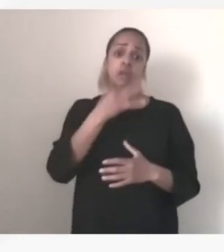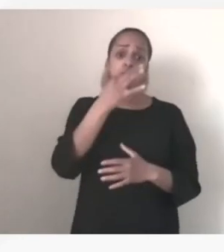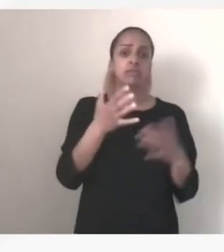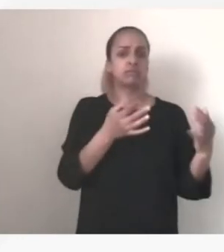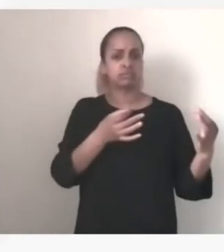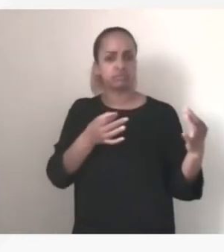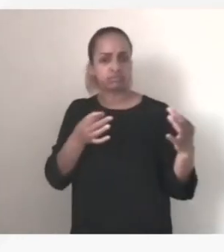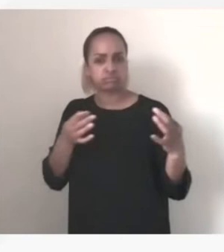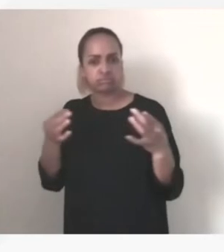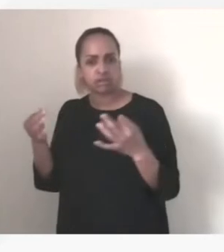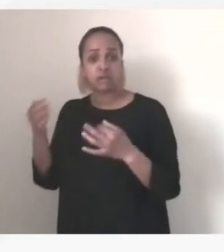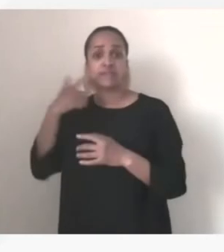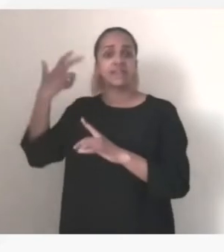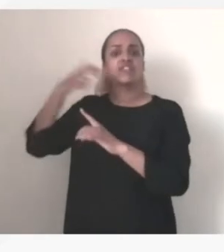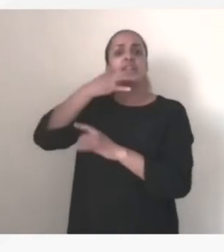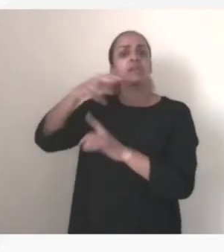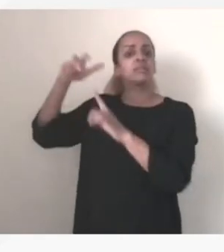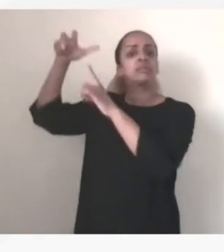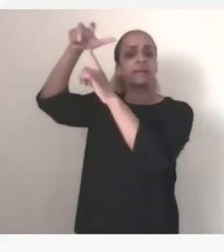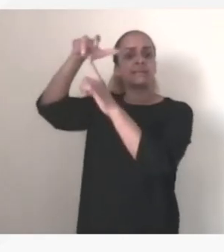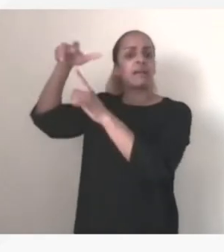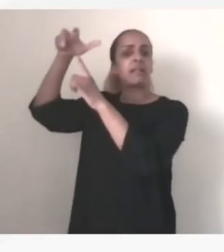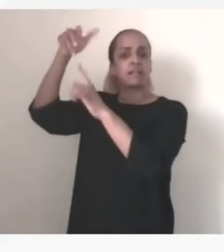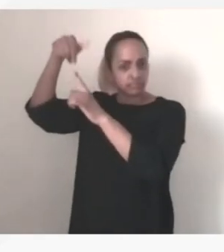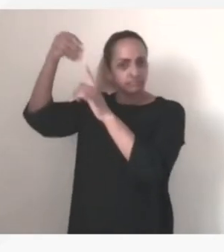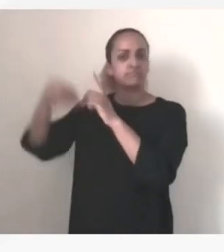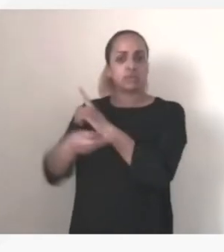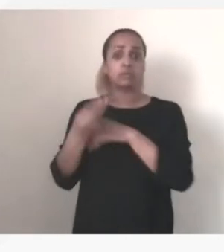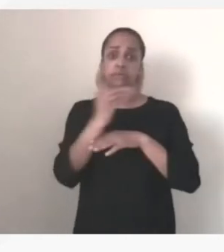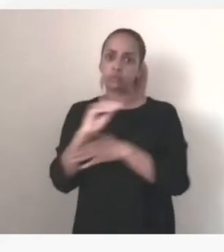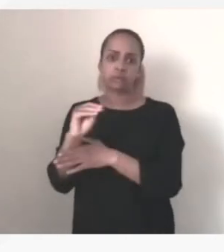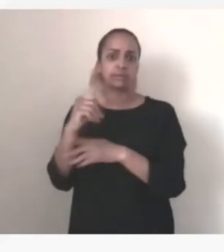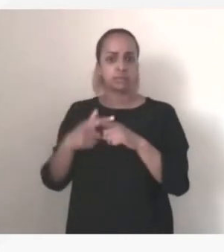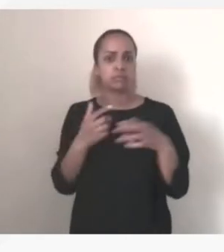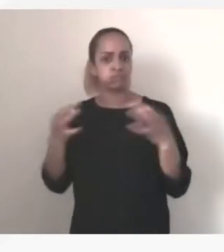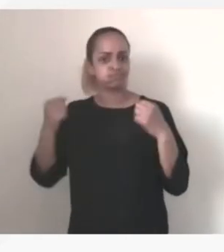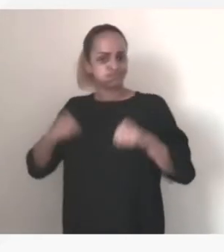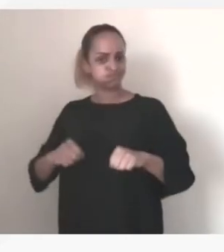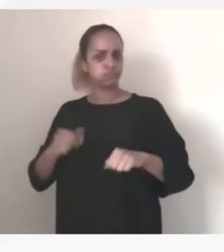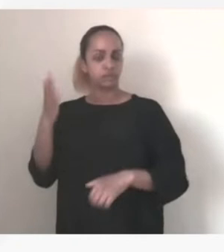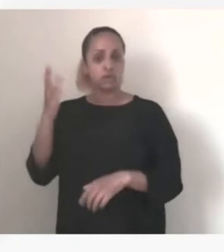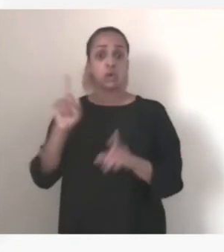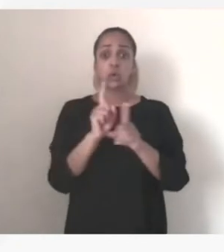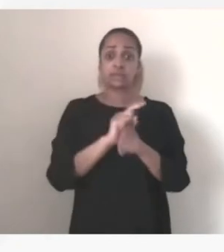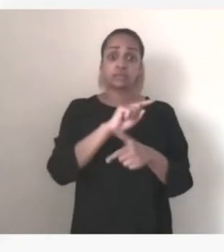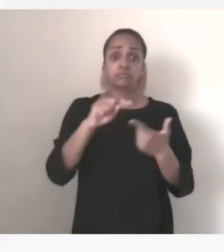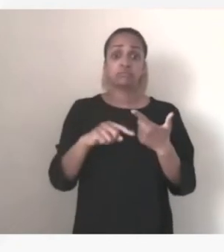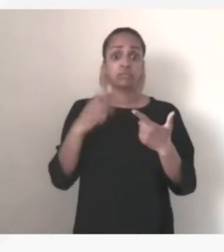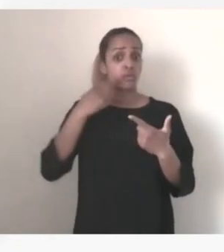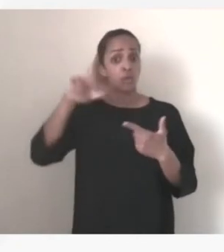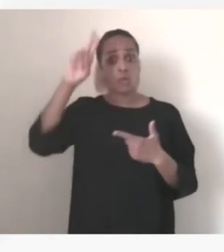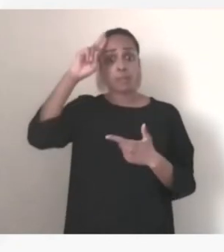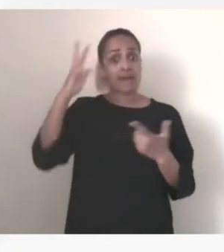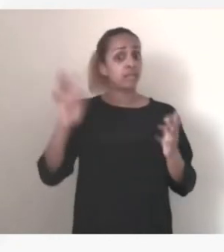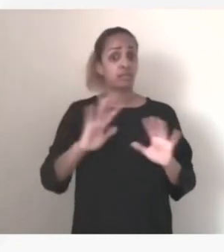spatiale, j'en ai parlé, ultra sécurisée et souveraine. Le deuxième axe, c'est une gouvernance européenne, il faut évidemment faire fonctionner ça, avec une gouvernance appropriée,